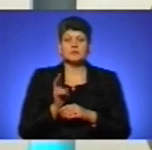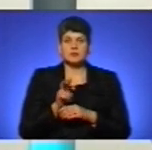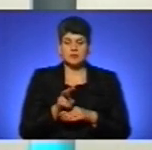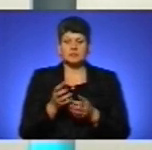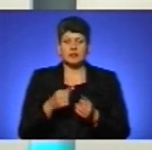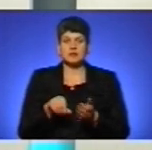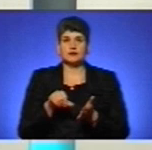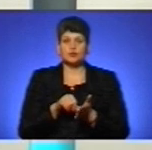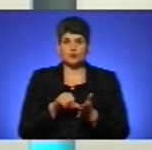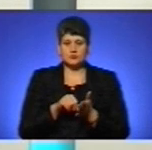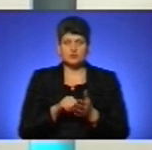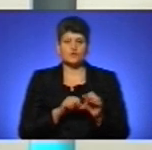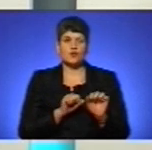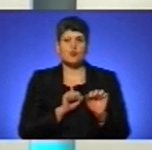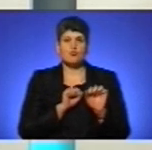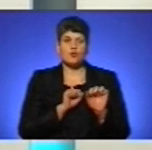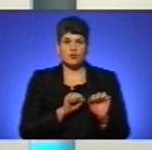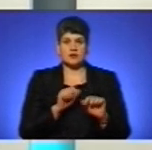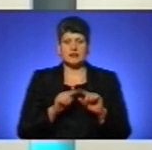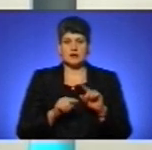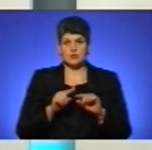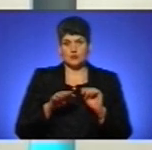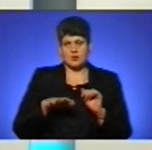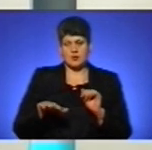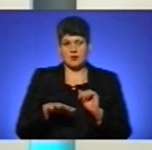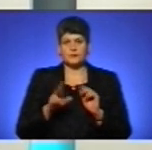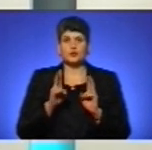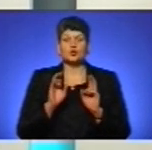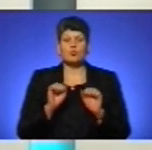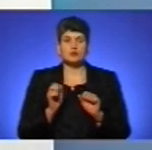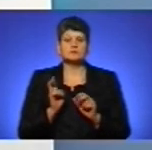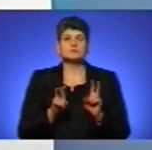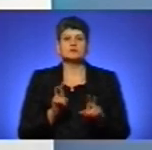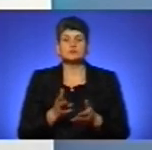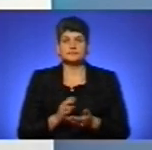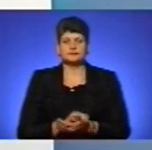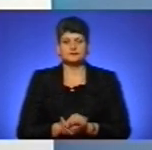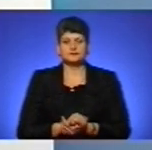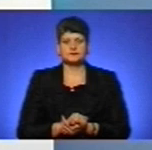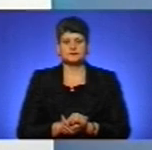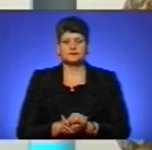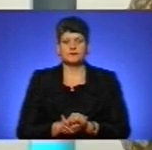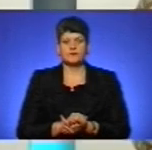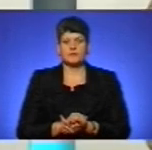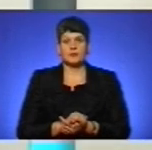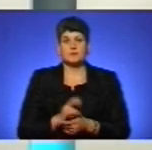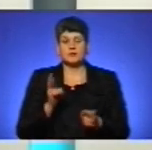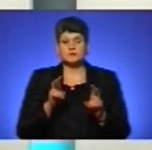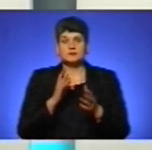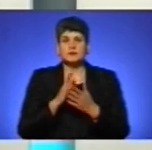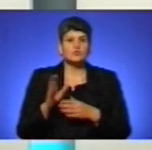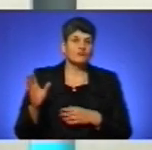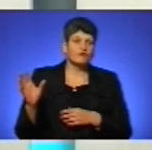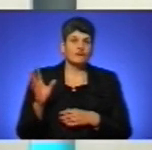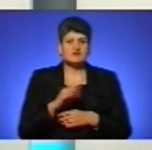участь у обороні і обороні рідного краю. Хто може зголошуватися? Зголошуватись мають всі